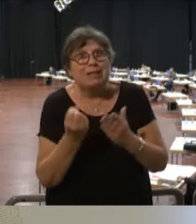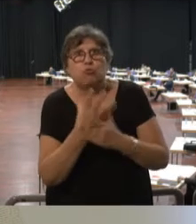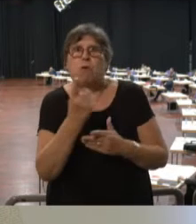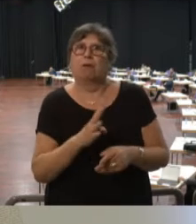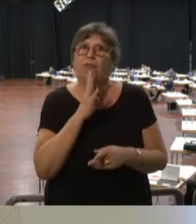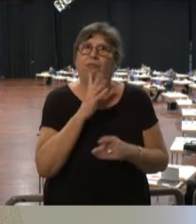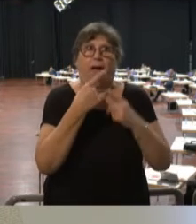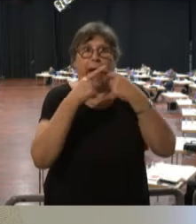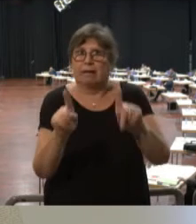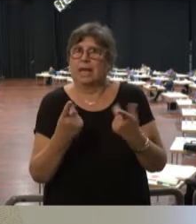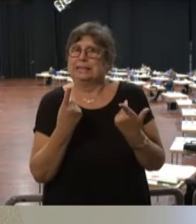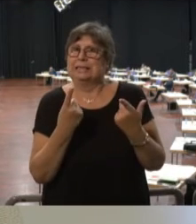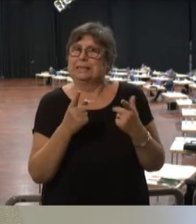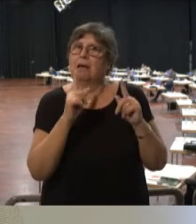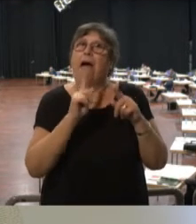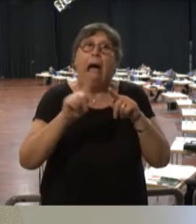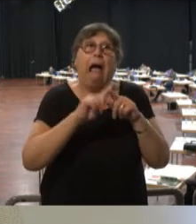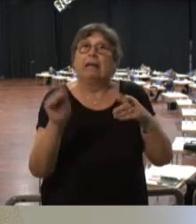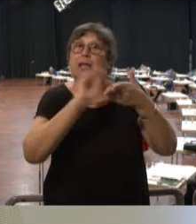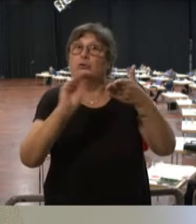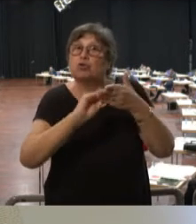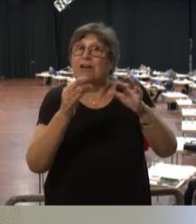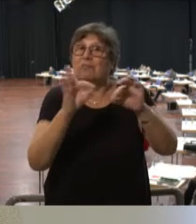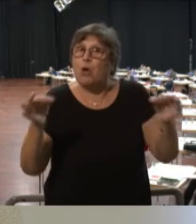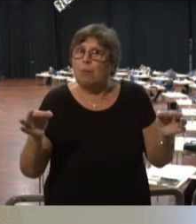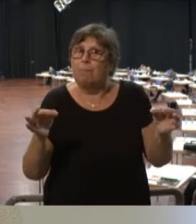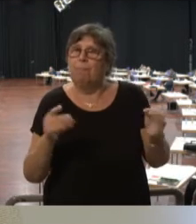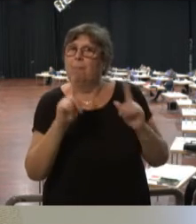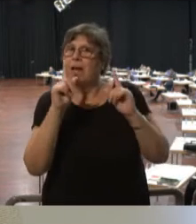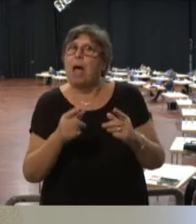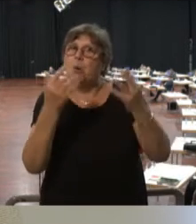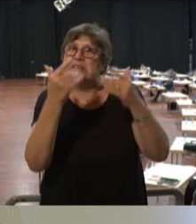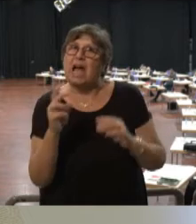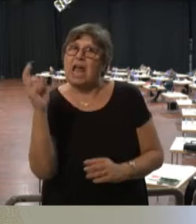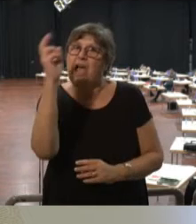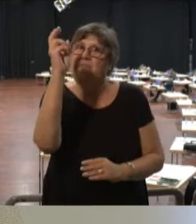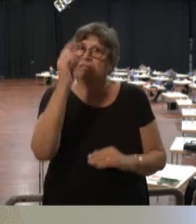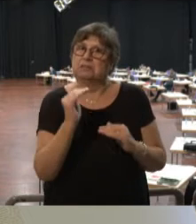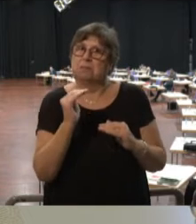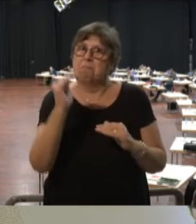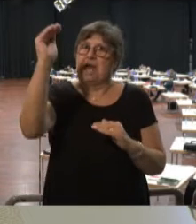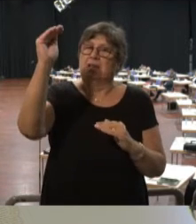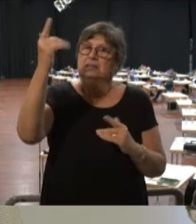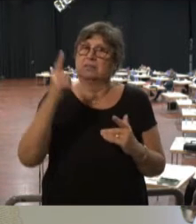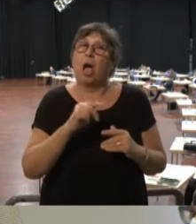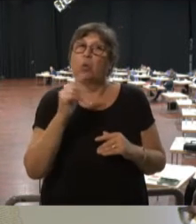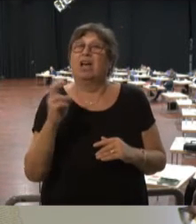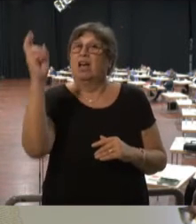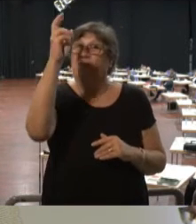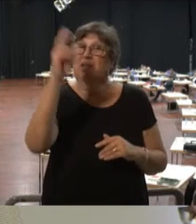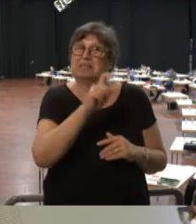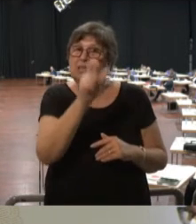Sprachen sprechen, andere Schriften haben, auch diese Zahl von Erwachsenen größer geworden ist, von erwachsenen Menschen,